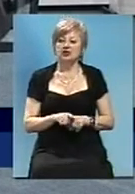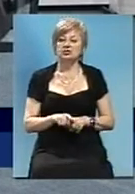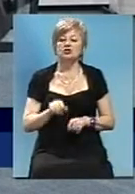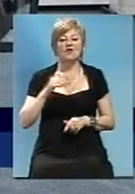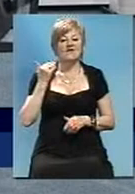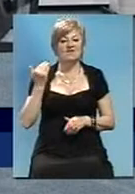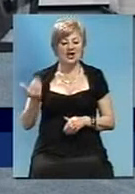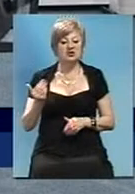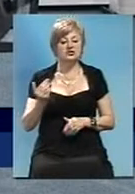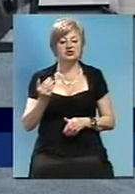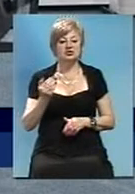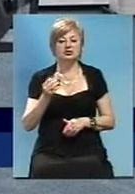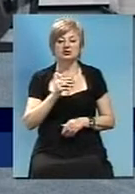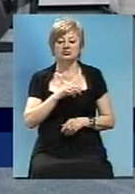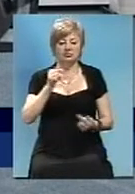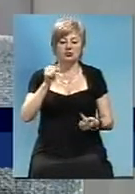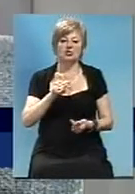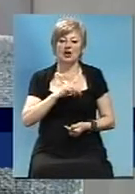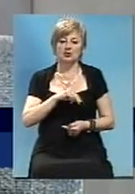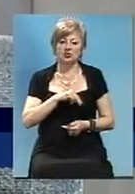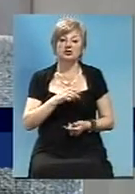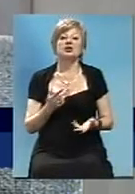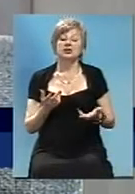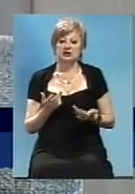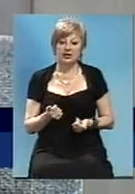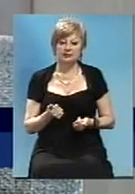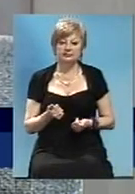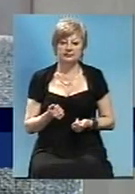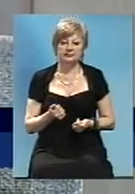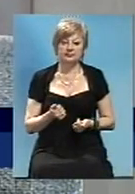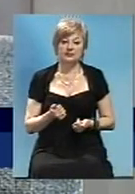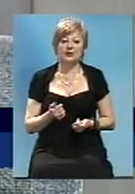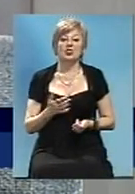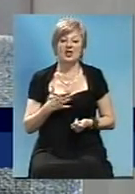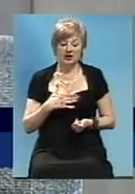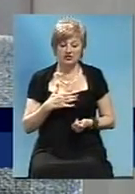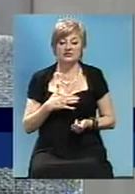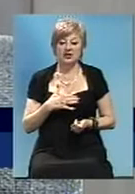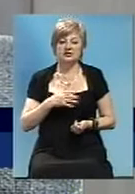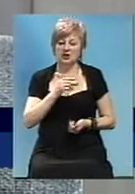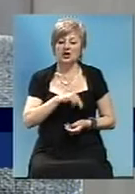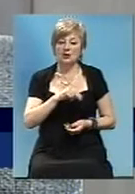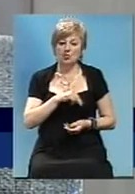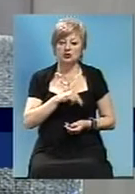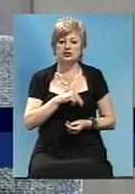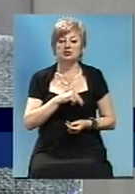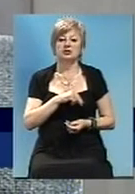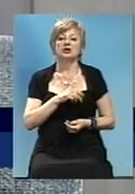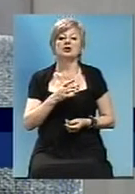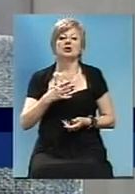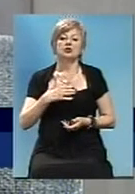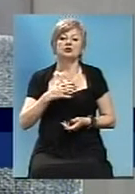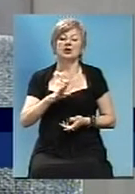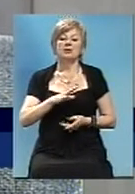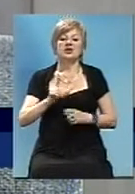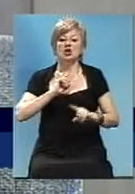вашій компетенції? Так, знаходяться в нашій компетенції. У нас состоялись